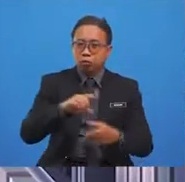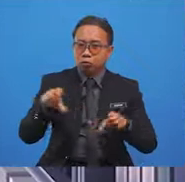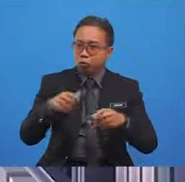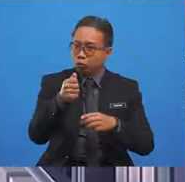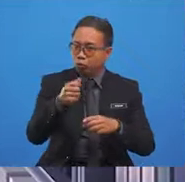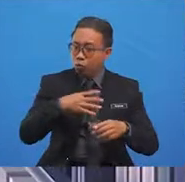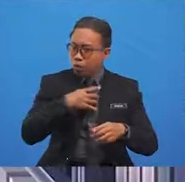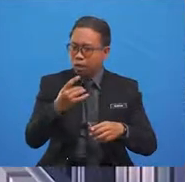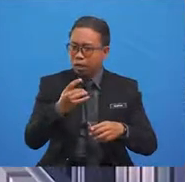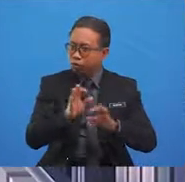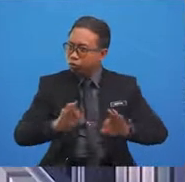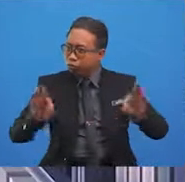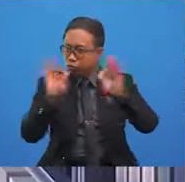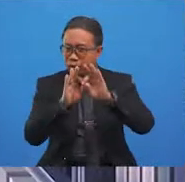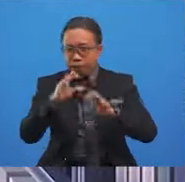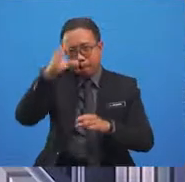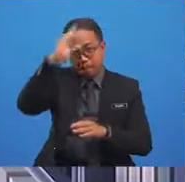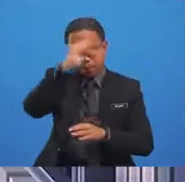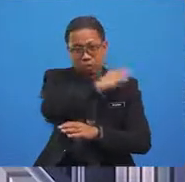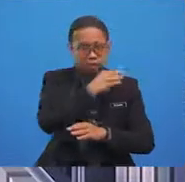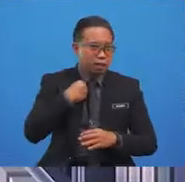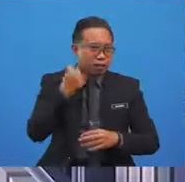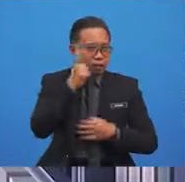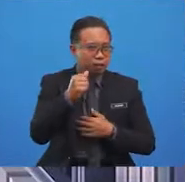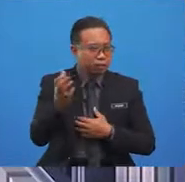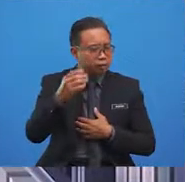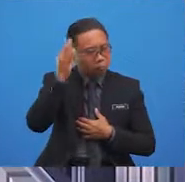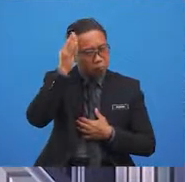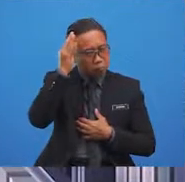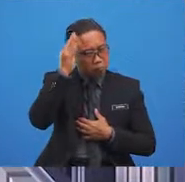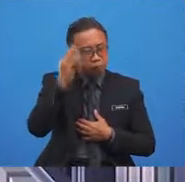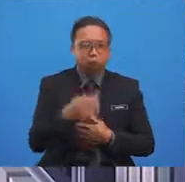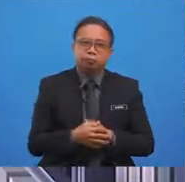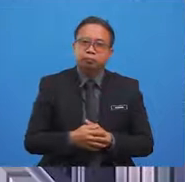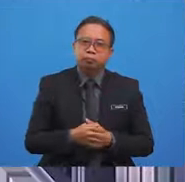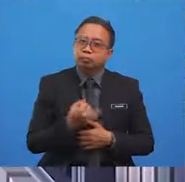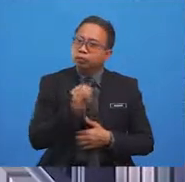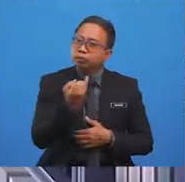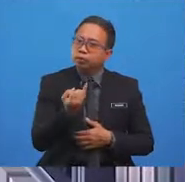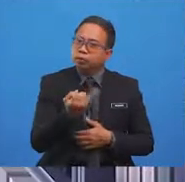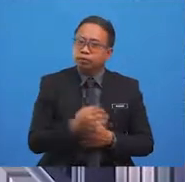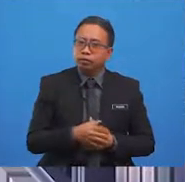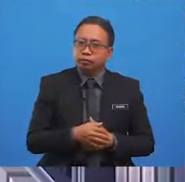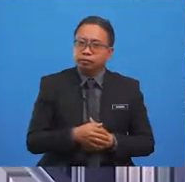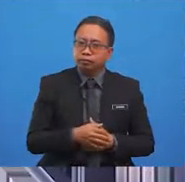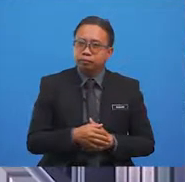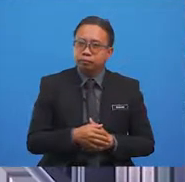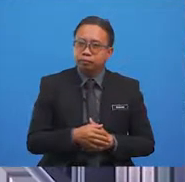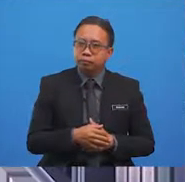most about the story, boys and girls? Let's think of something interesting. I